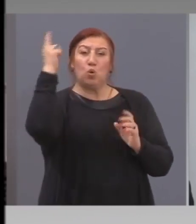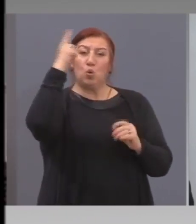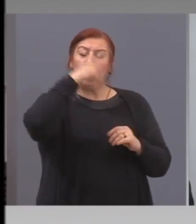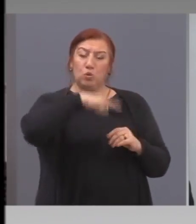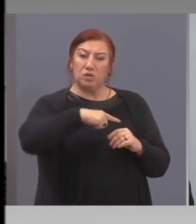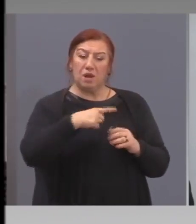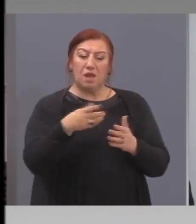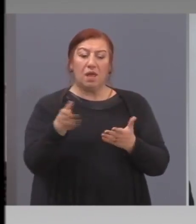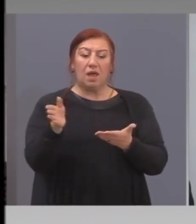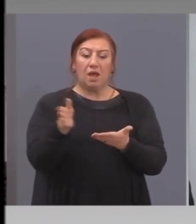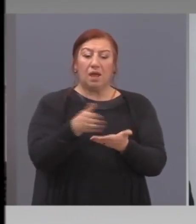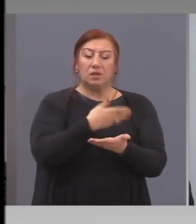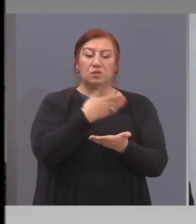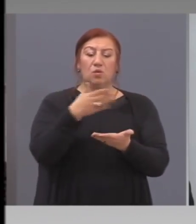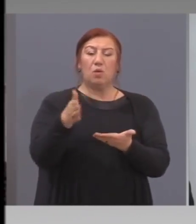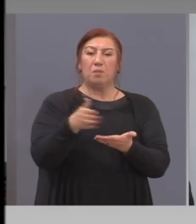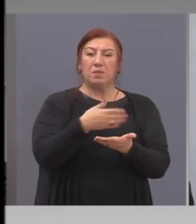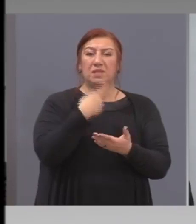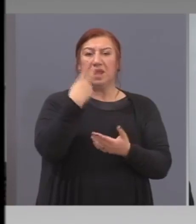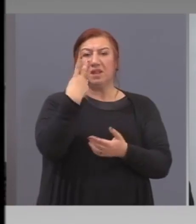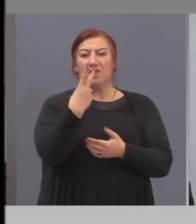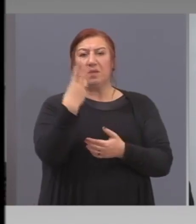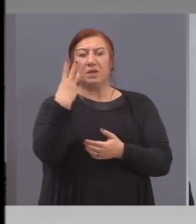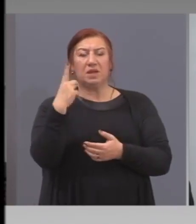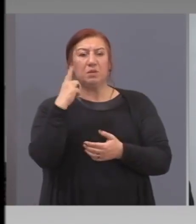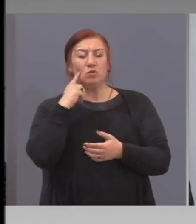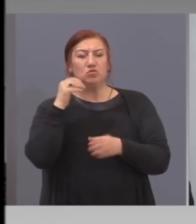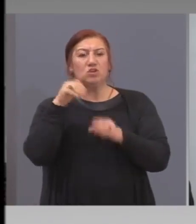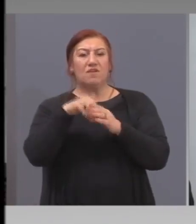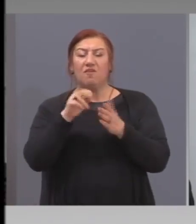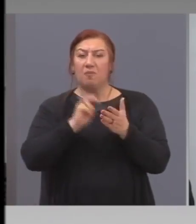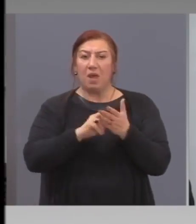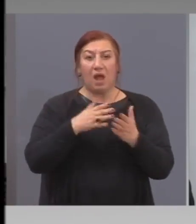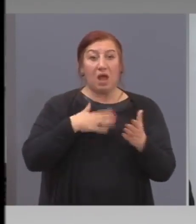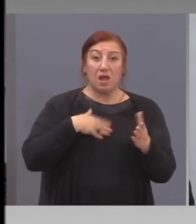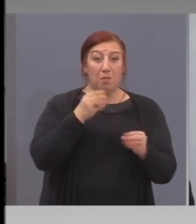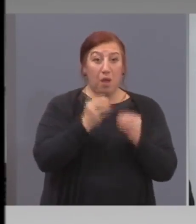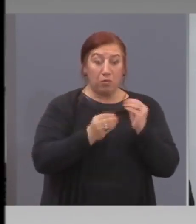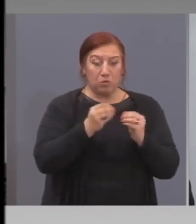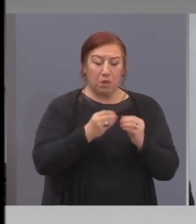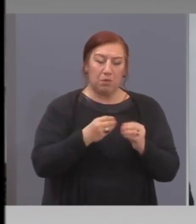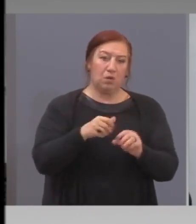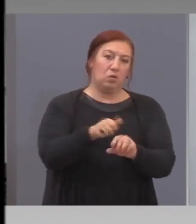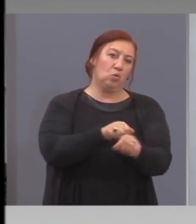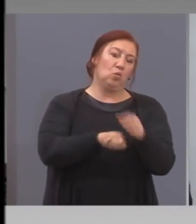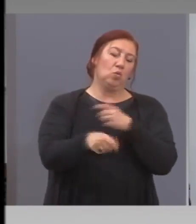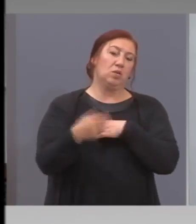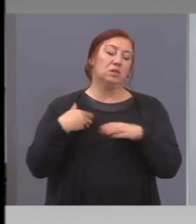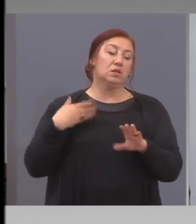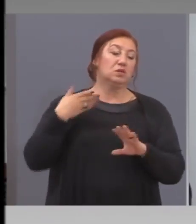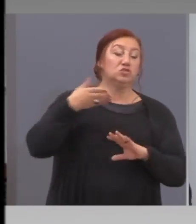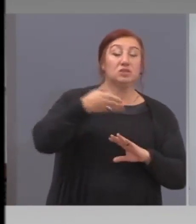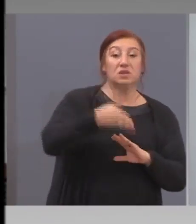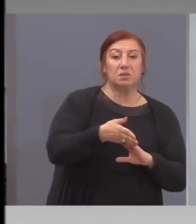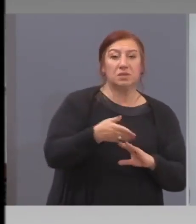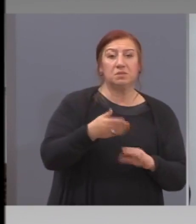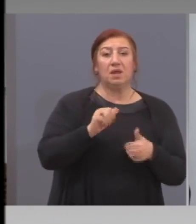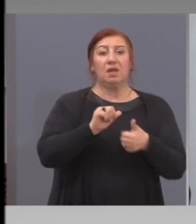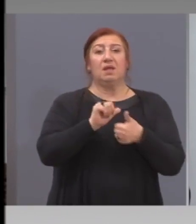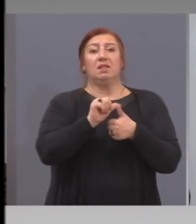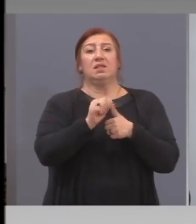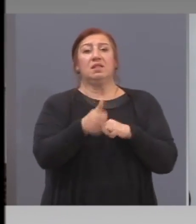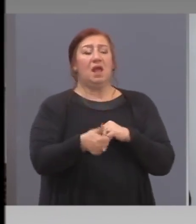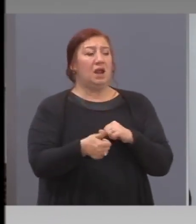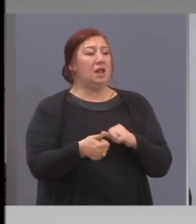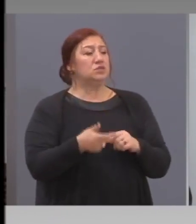минат двама-трима в банките и има проблем, се намесиме тогава. Най-лесно е, понеже ме питахте 90 дни, издаваме